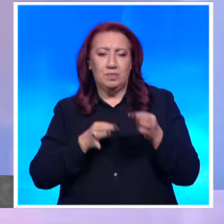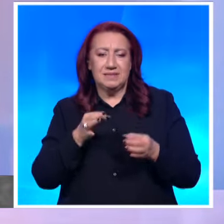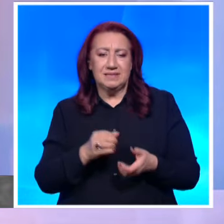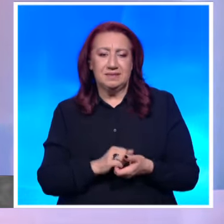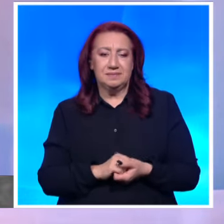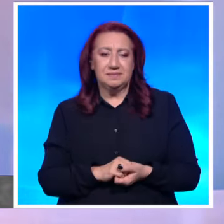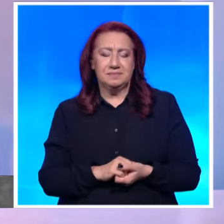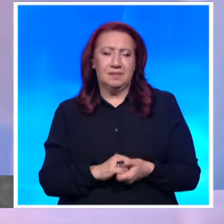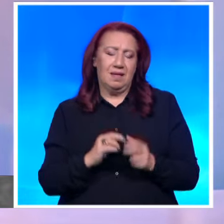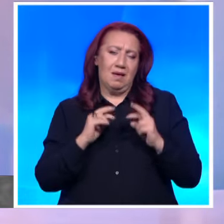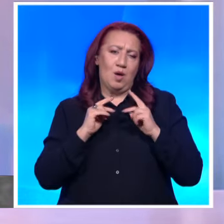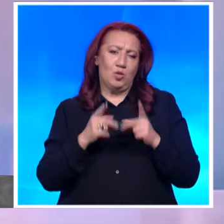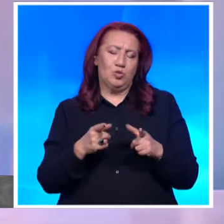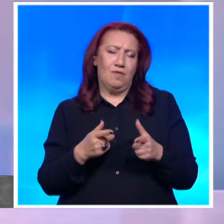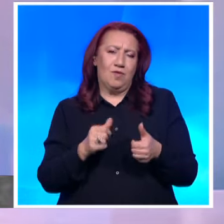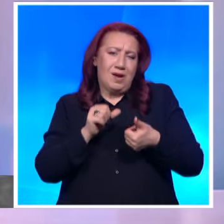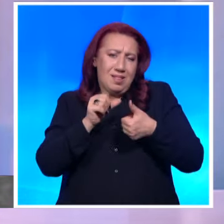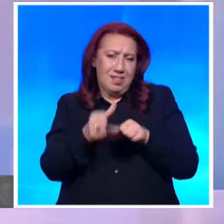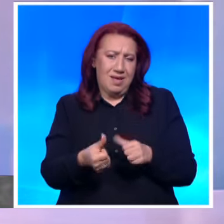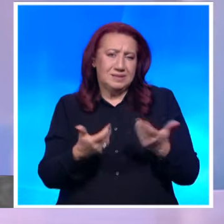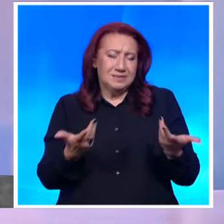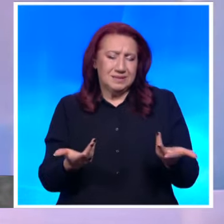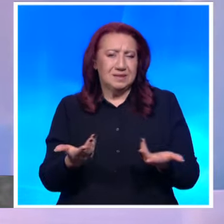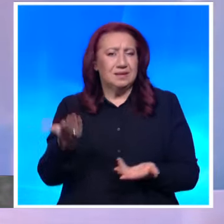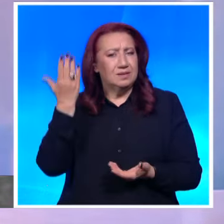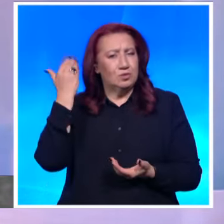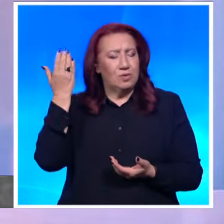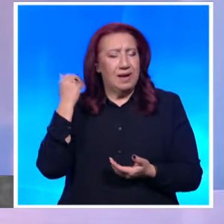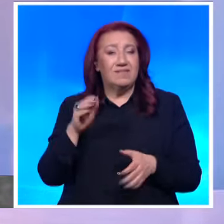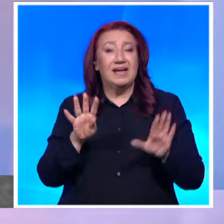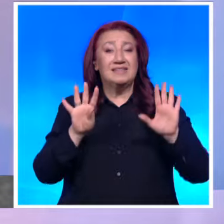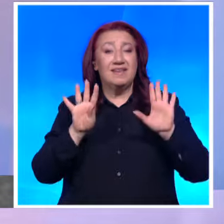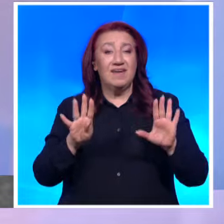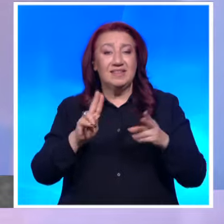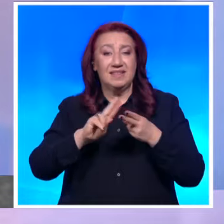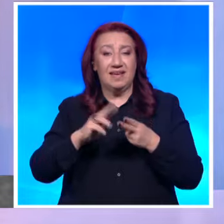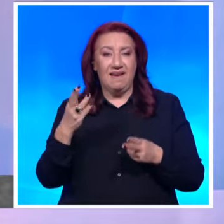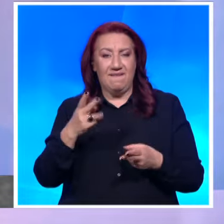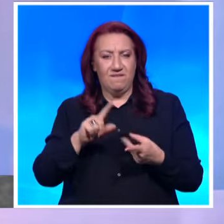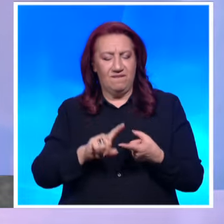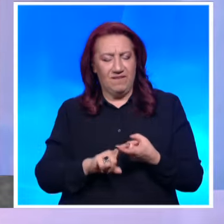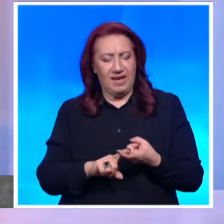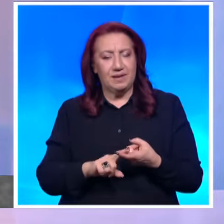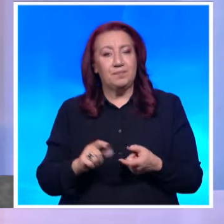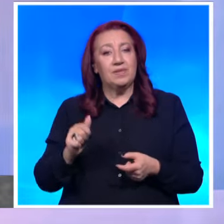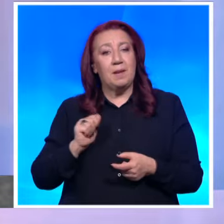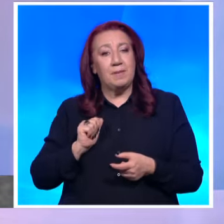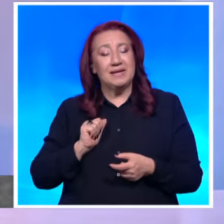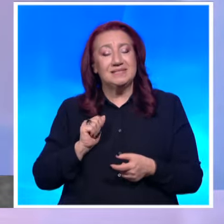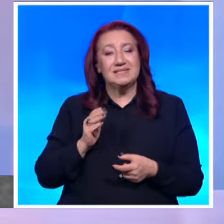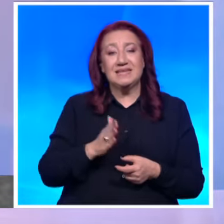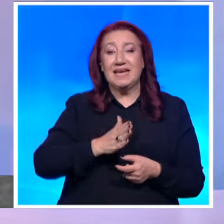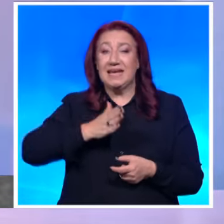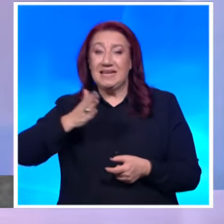се прост. В тогавашна Европа говорим за 9 век. Има сел ще се запази уразделението на източната и западната